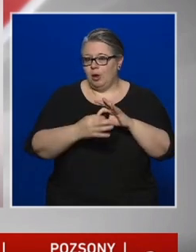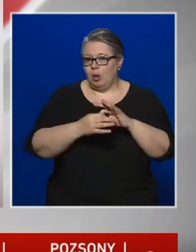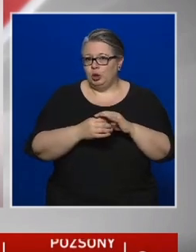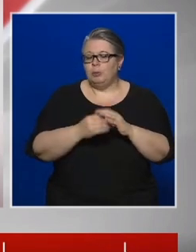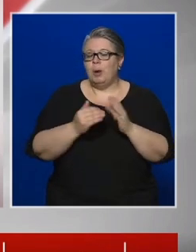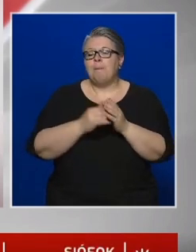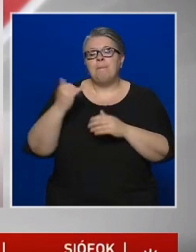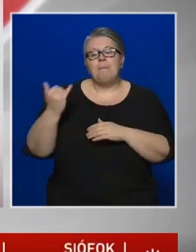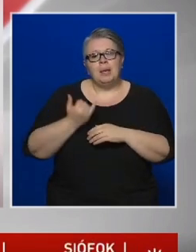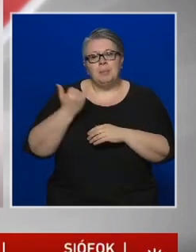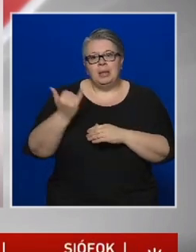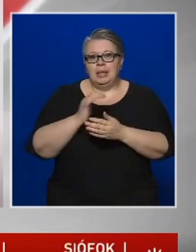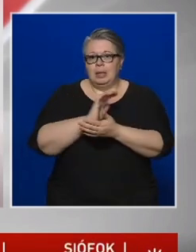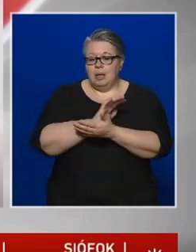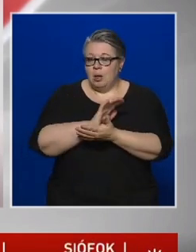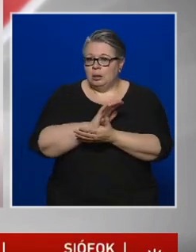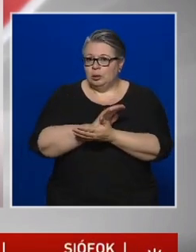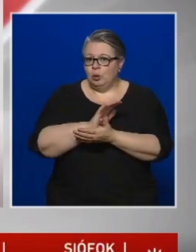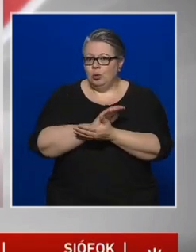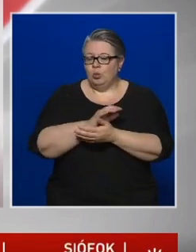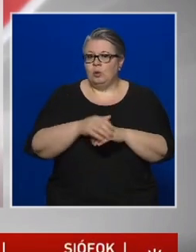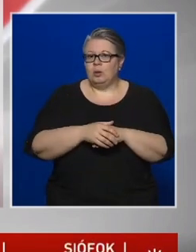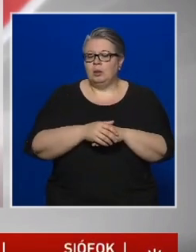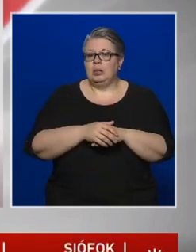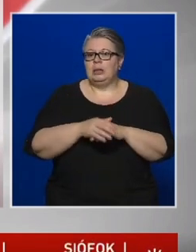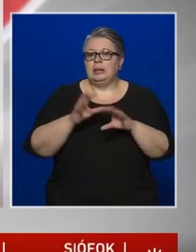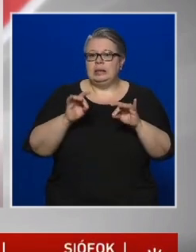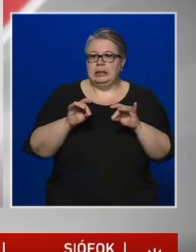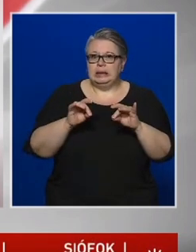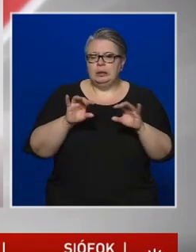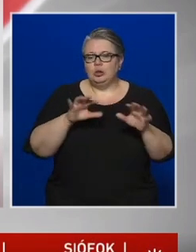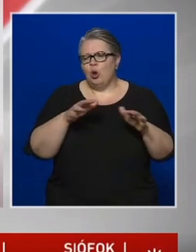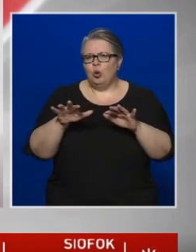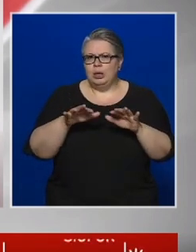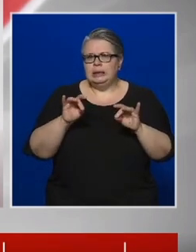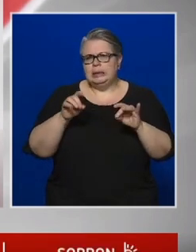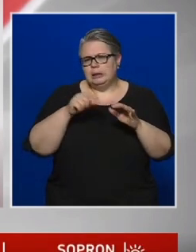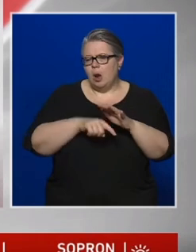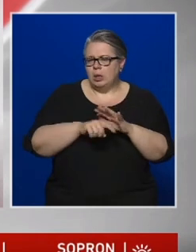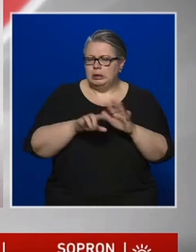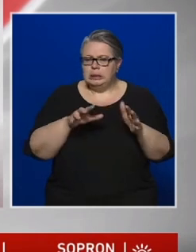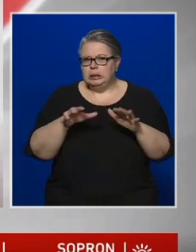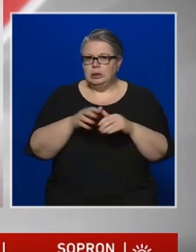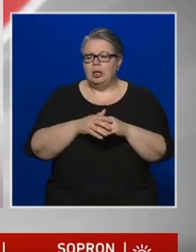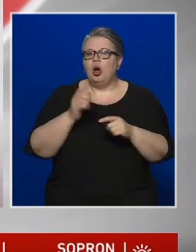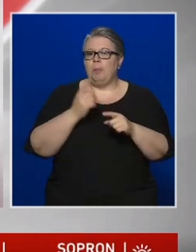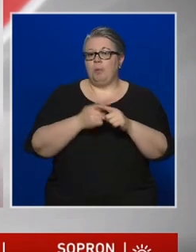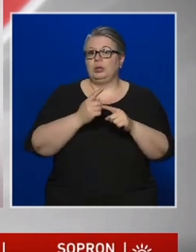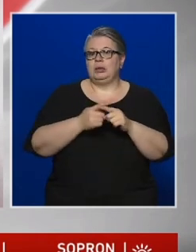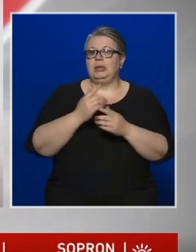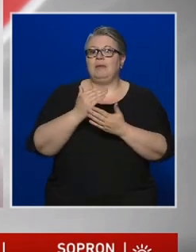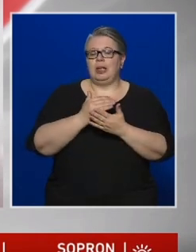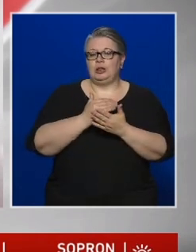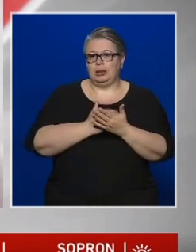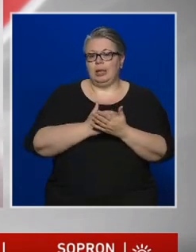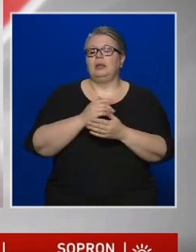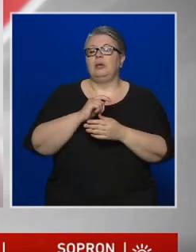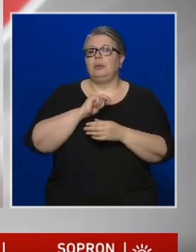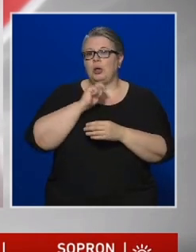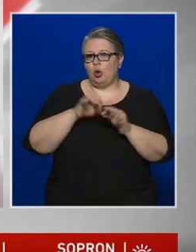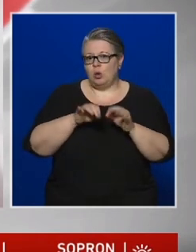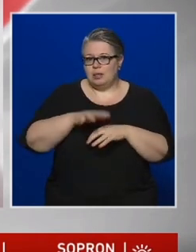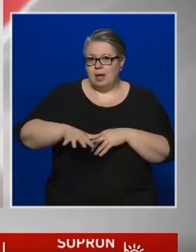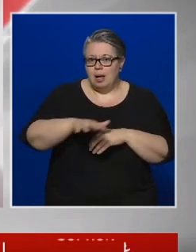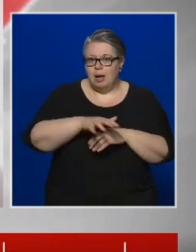még mindig igazolunk 10-10 körüli-10 alatti pozitív esetet hazánkban.